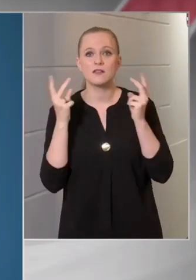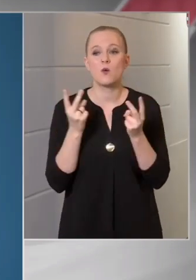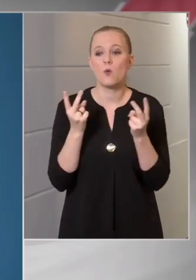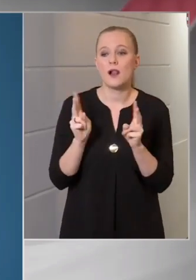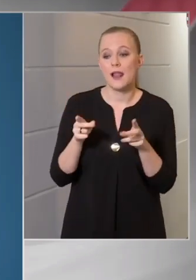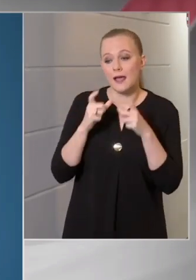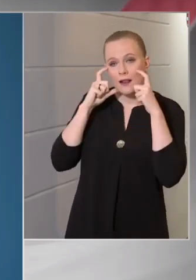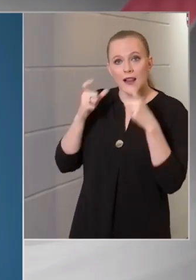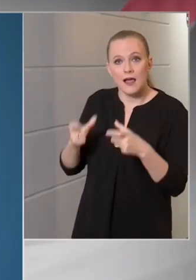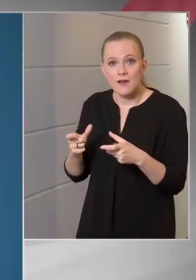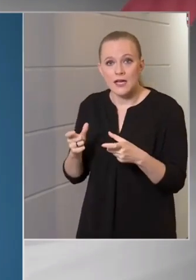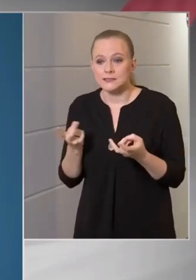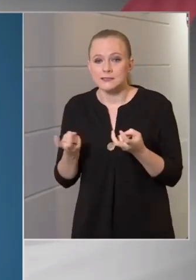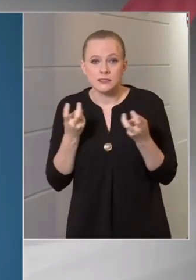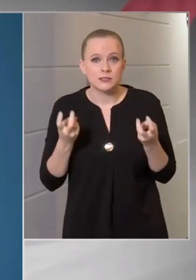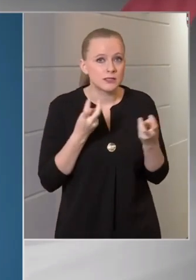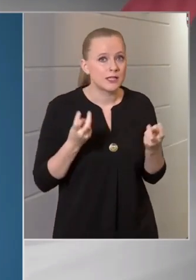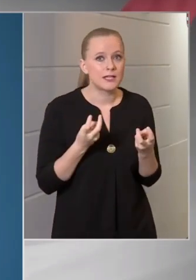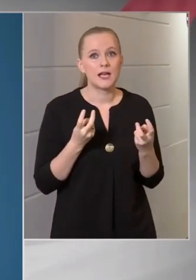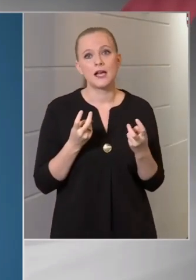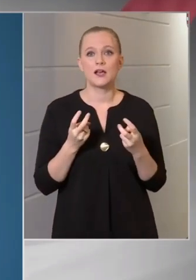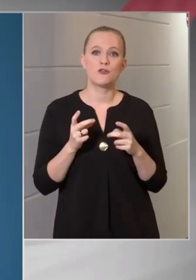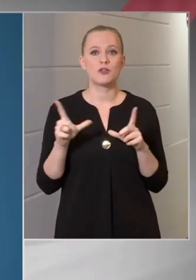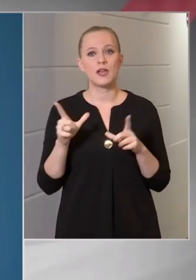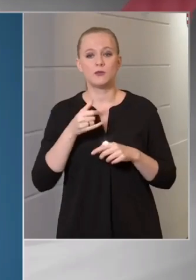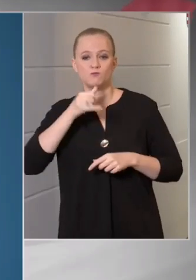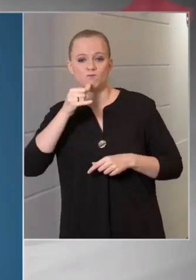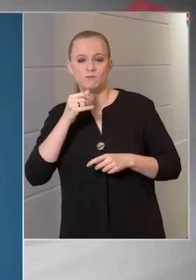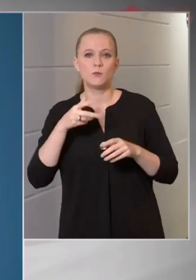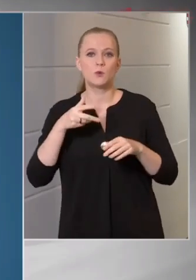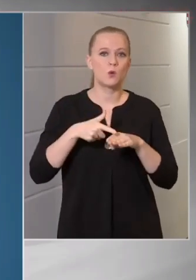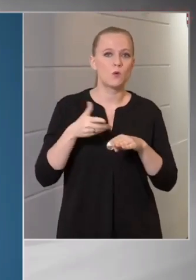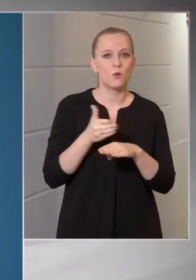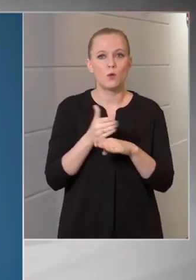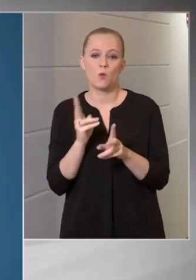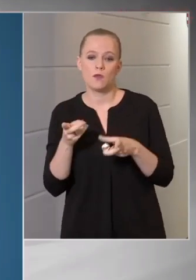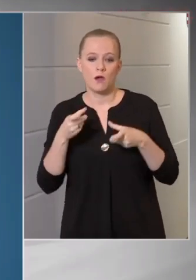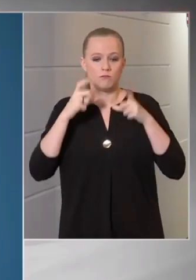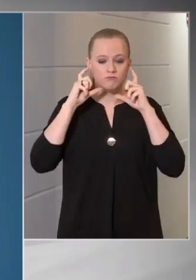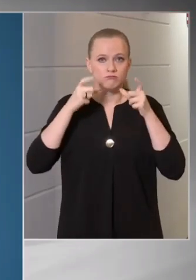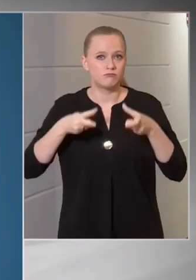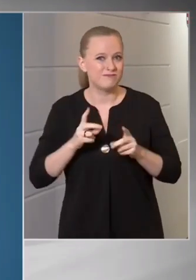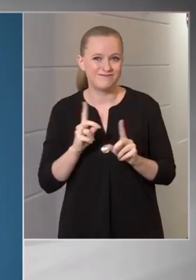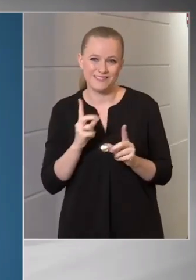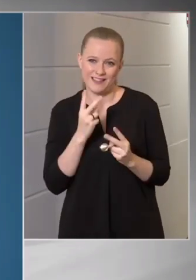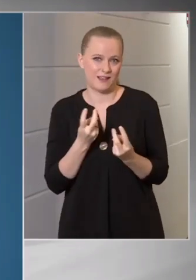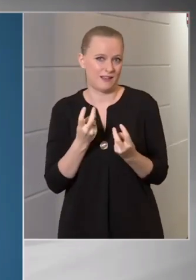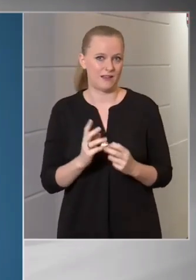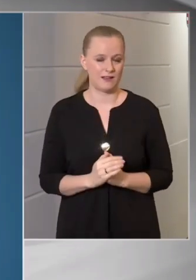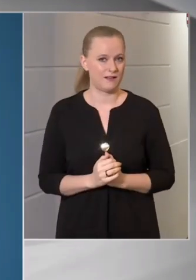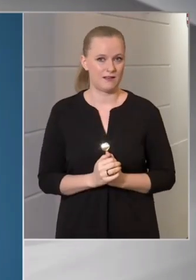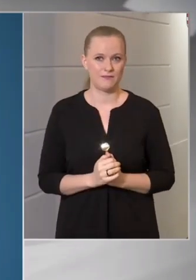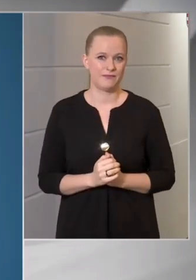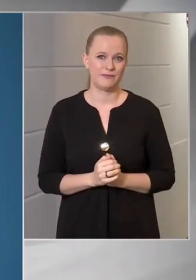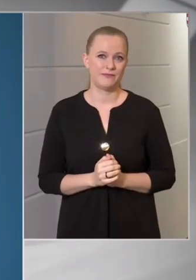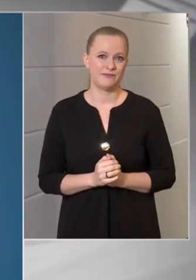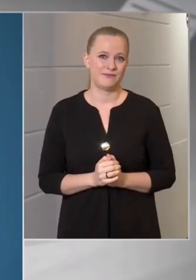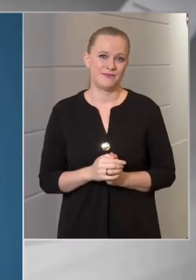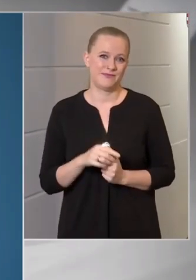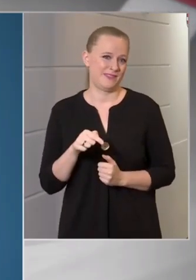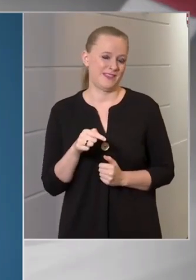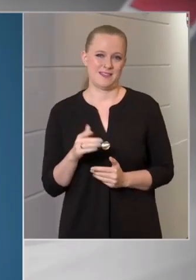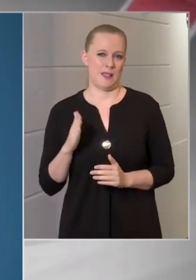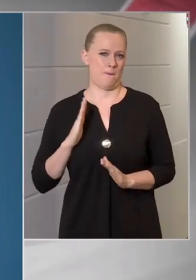meg hol lehet levenni, meg két kort között hogyan lehet feltenni, meg levenni, ez nem egy